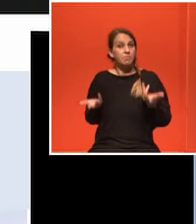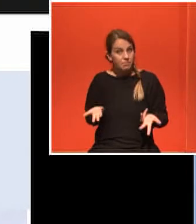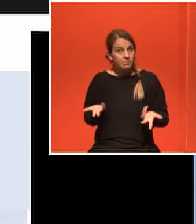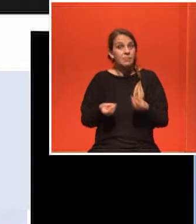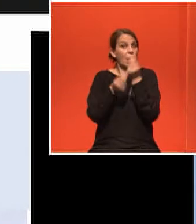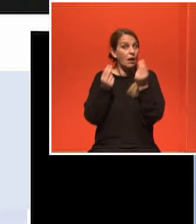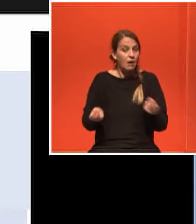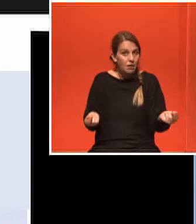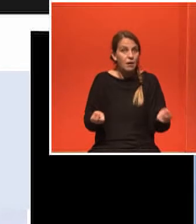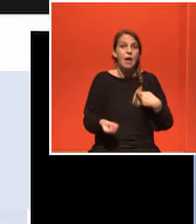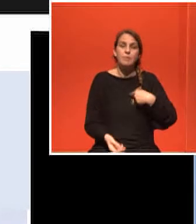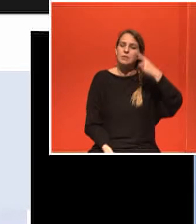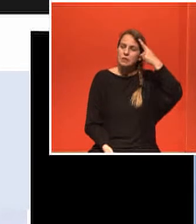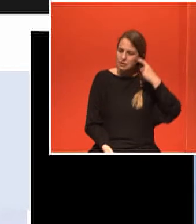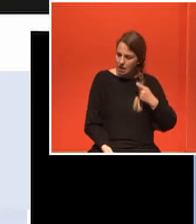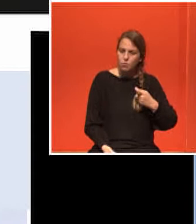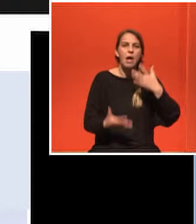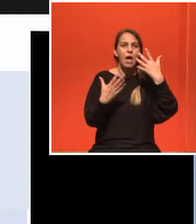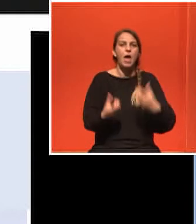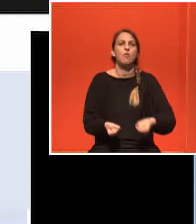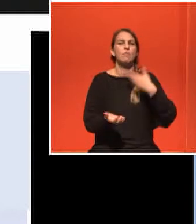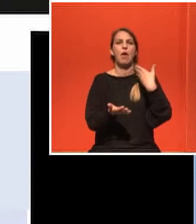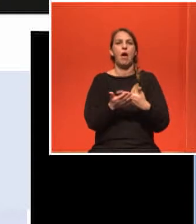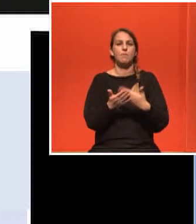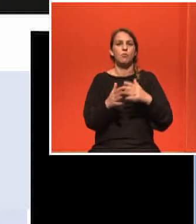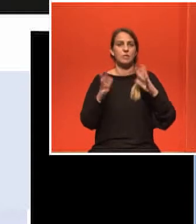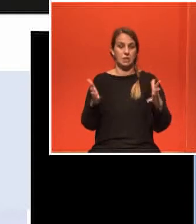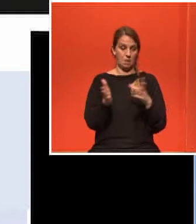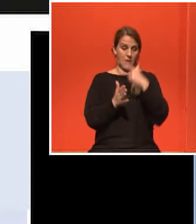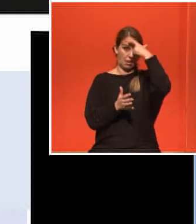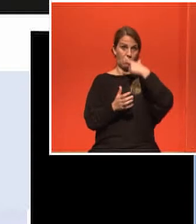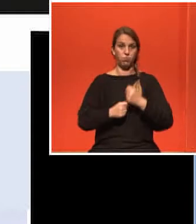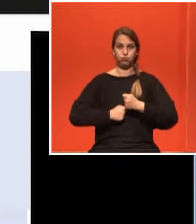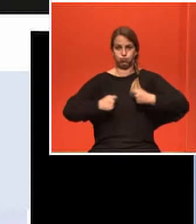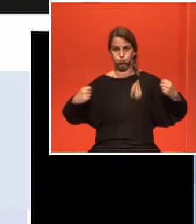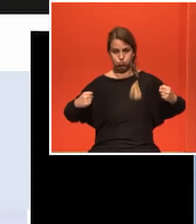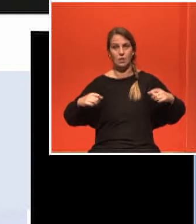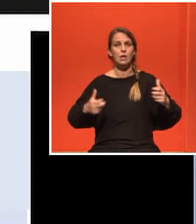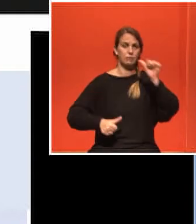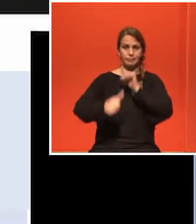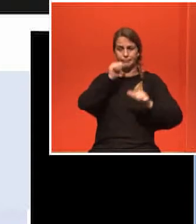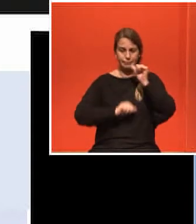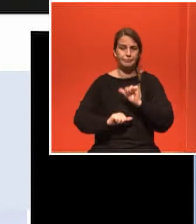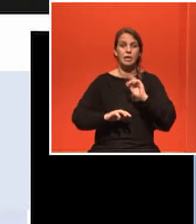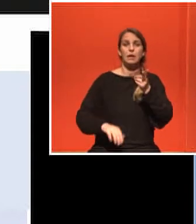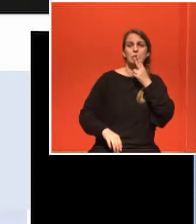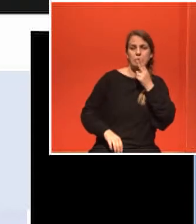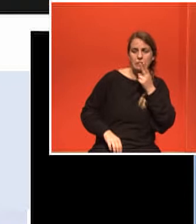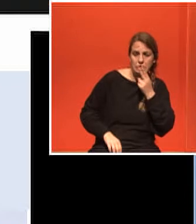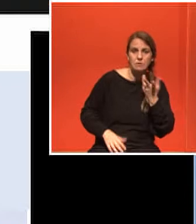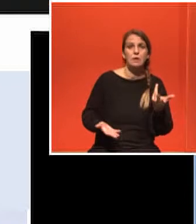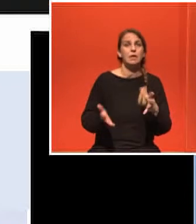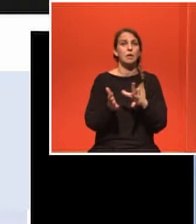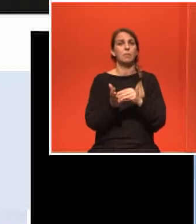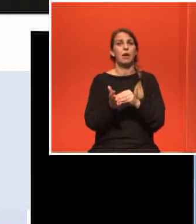και μπορούμε να αποδείξουμε με ποιο τρόπο εάν είσαι παχύσαρκος αν πίνεις αν καπνίζεις εάν